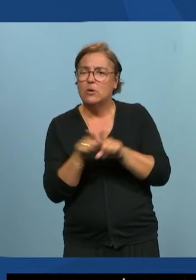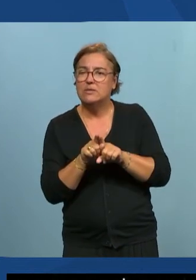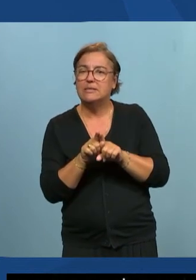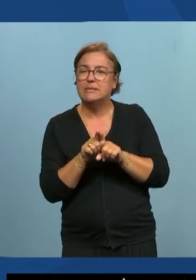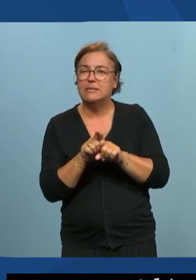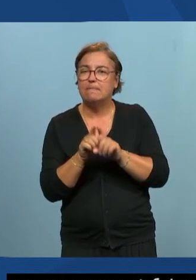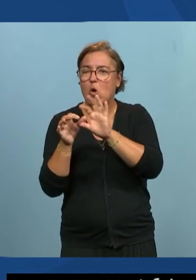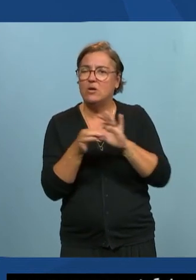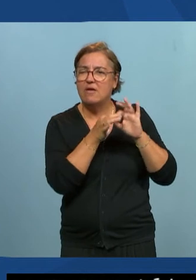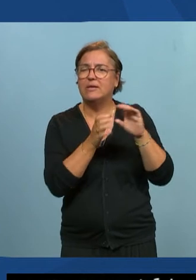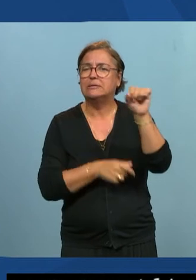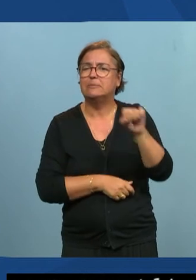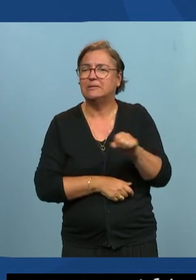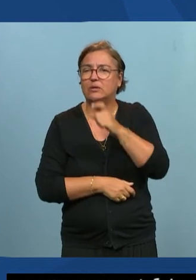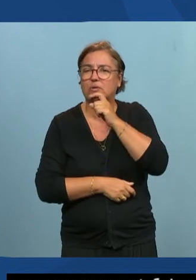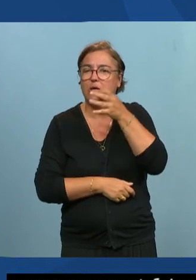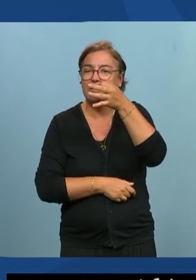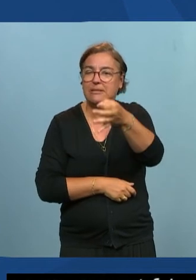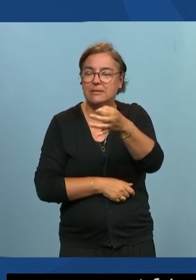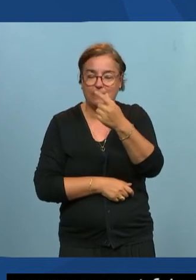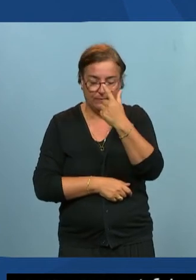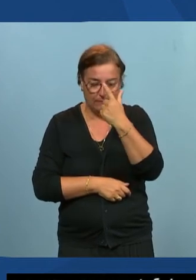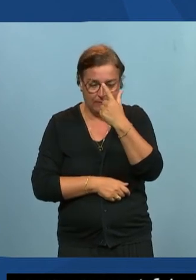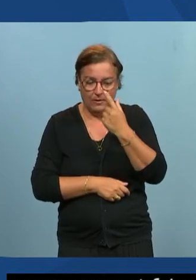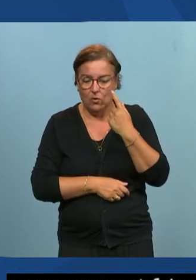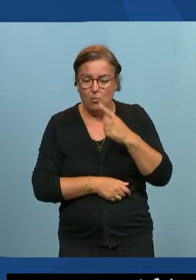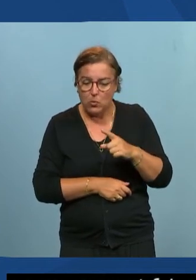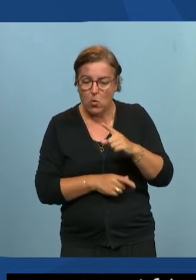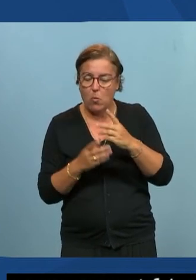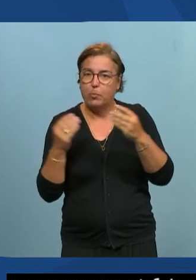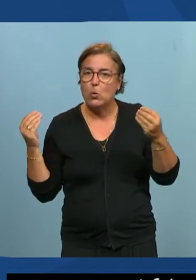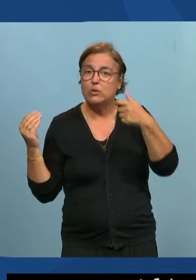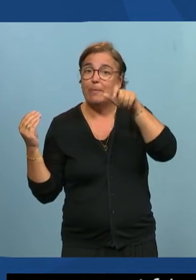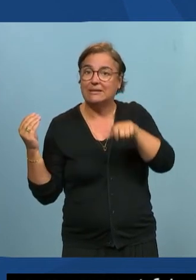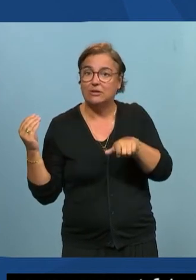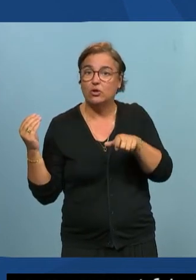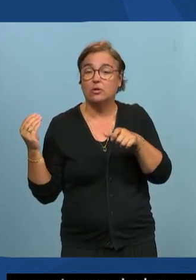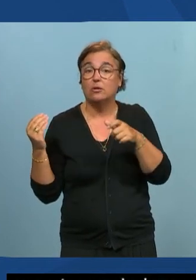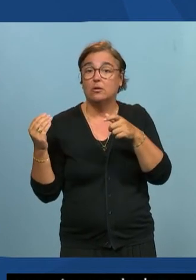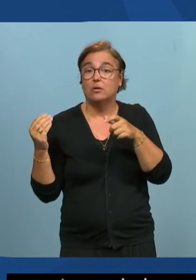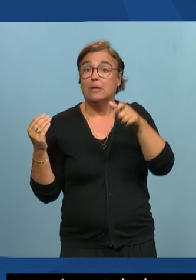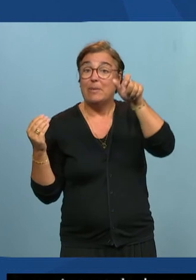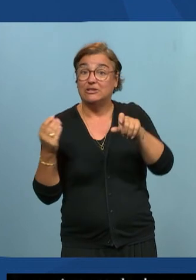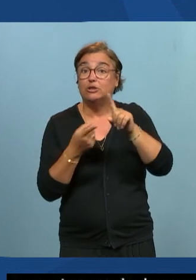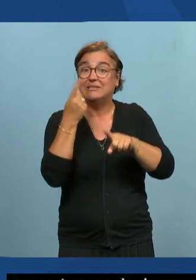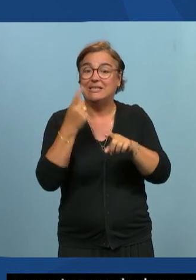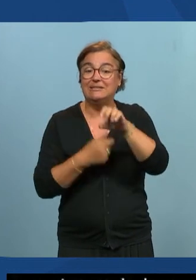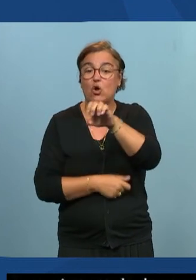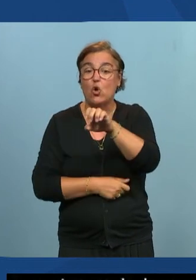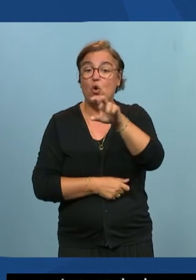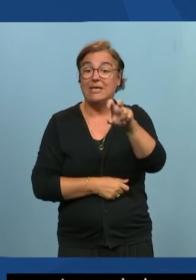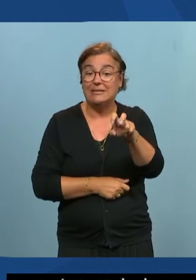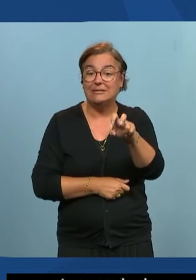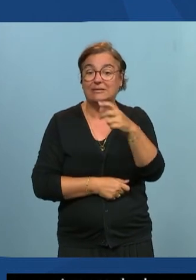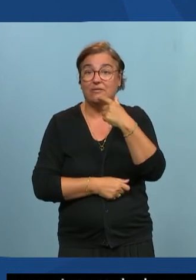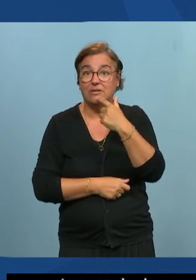Sébastien pour beaucoup en fait et notamment dans le domaine des spécialistes de l'UX on redécouvre l'utilisateur